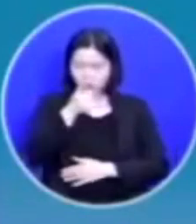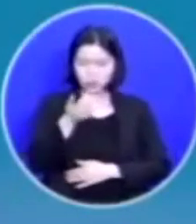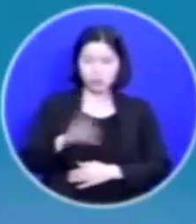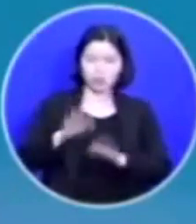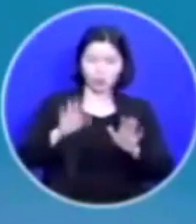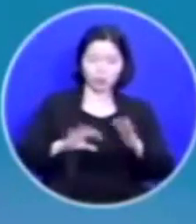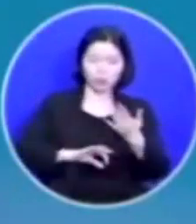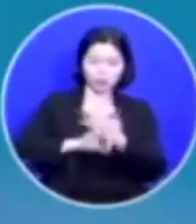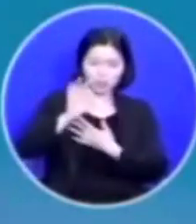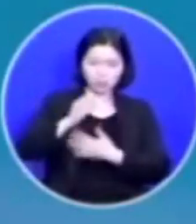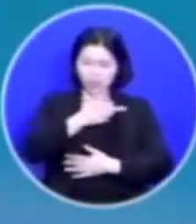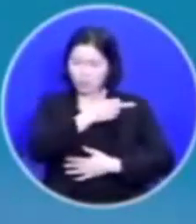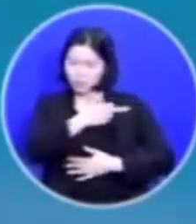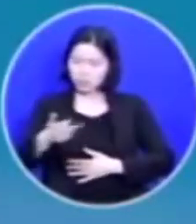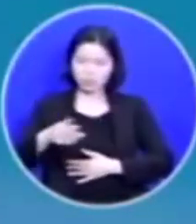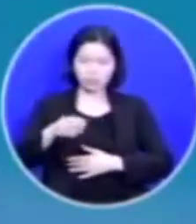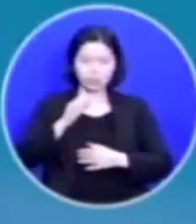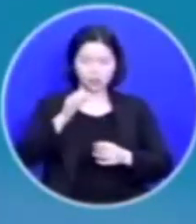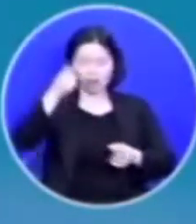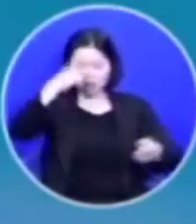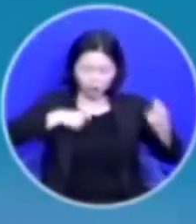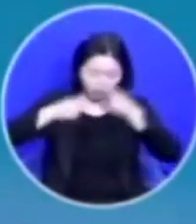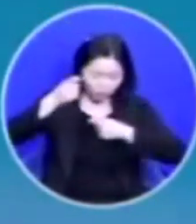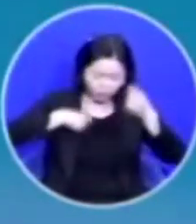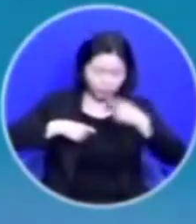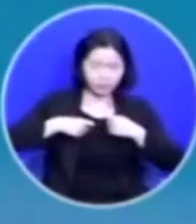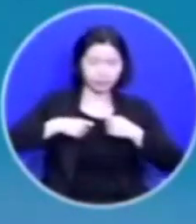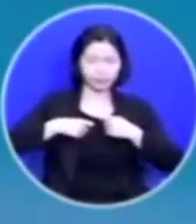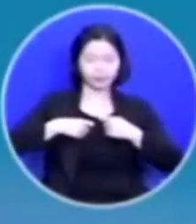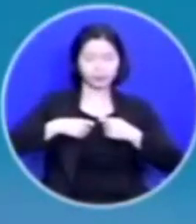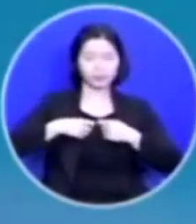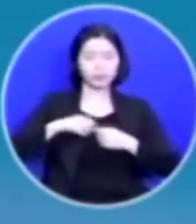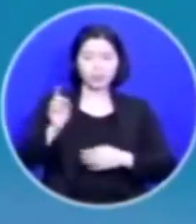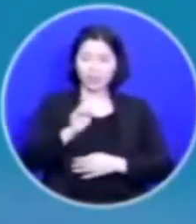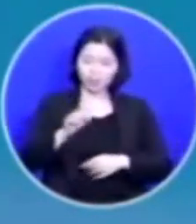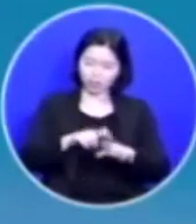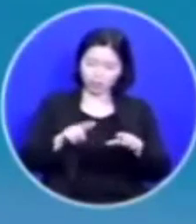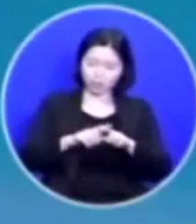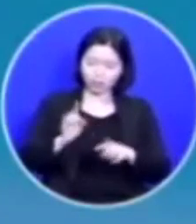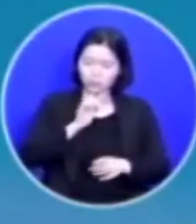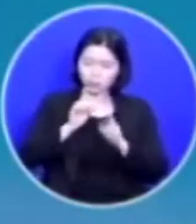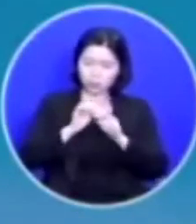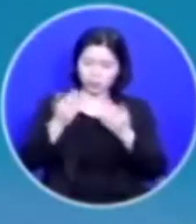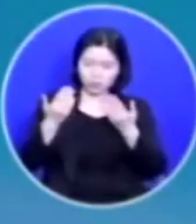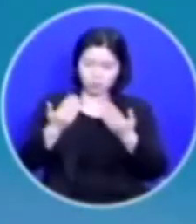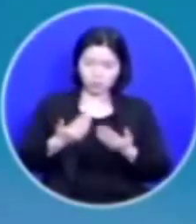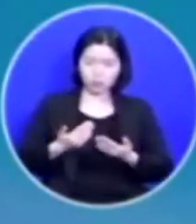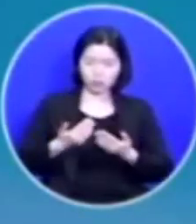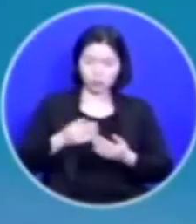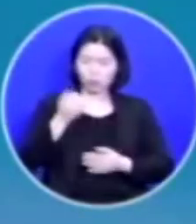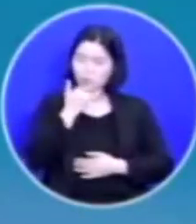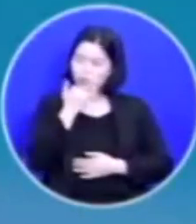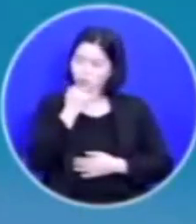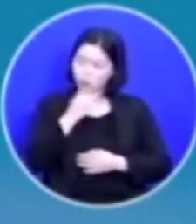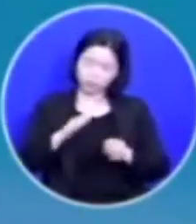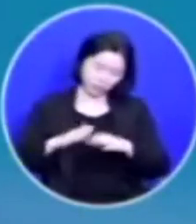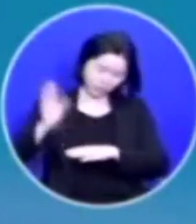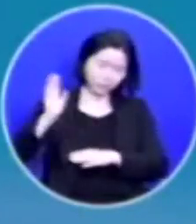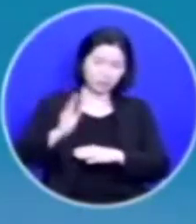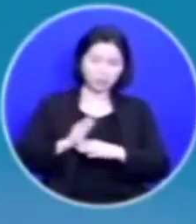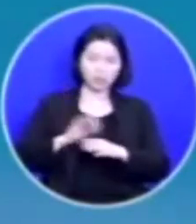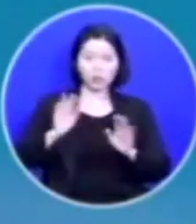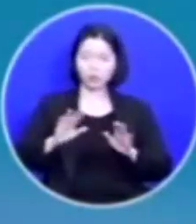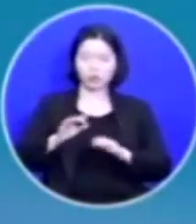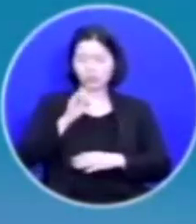아침 어머니께서 큰 소리로 우시는 것입니다 평소에는 무슨 말씀을 하셔도 웃고 넘겼는데 오늘은 그렇게